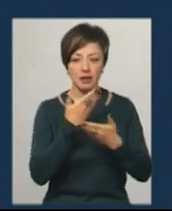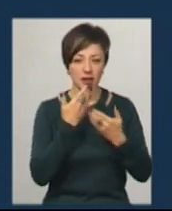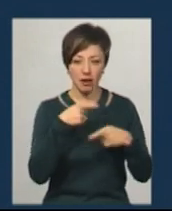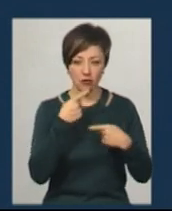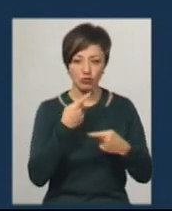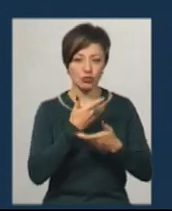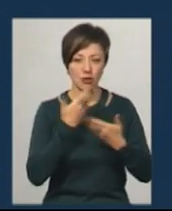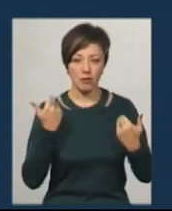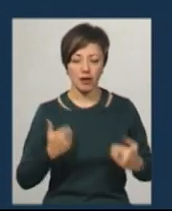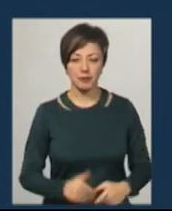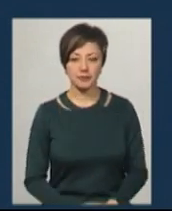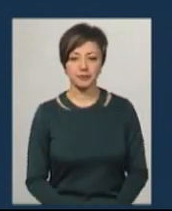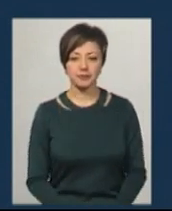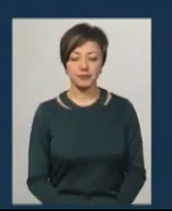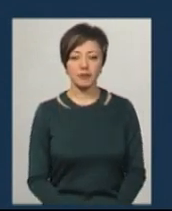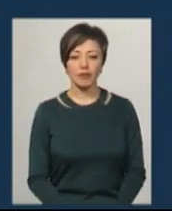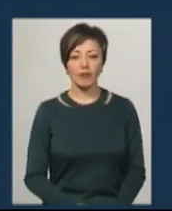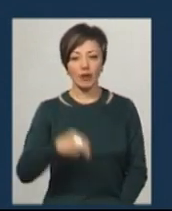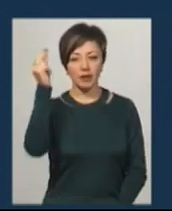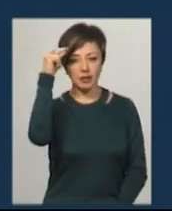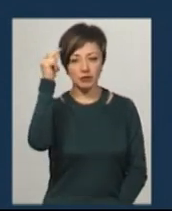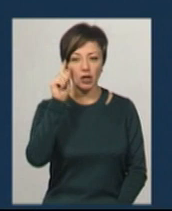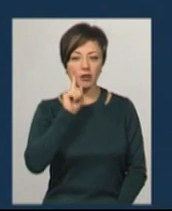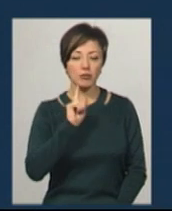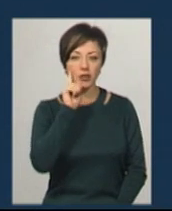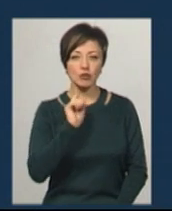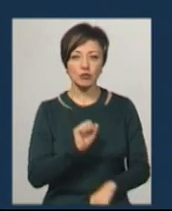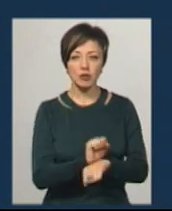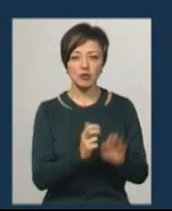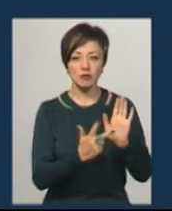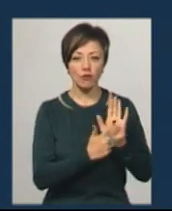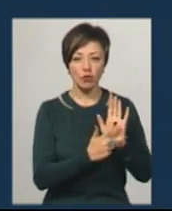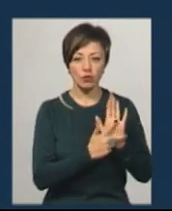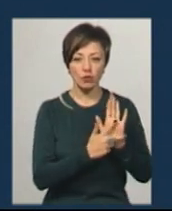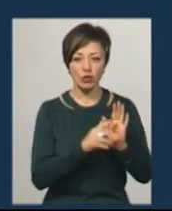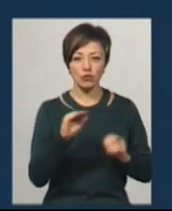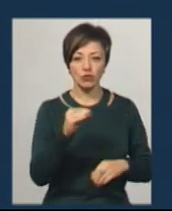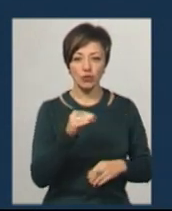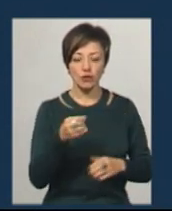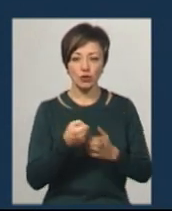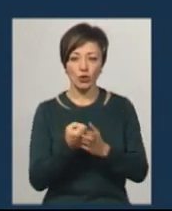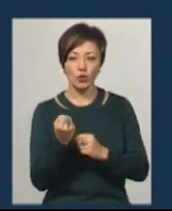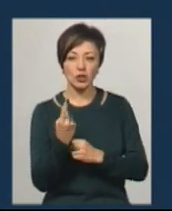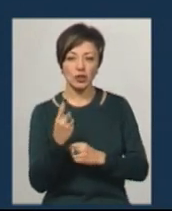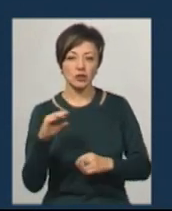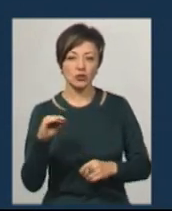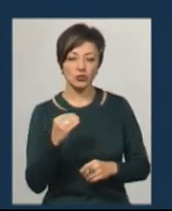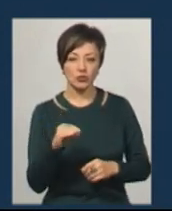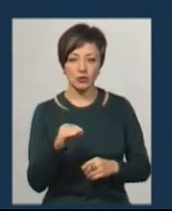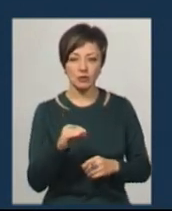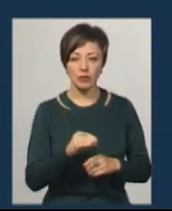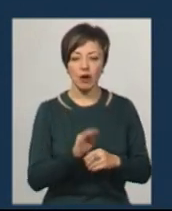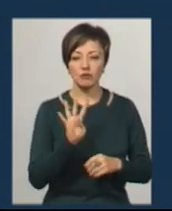говорять, що немає. Навчання призупинено з 8 жовтня по 11 жовтня в